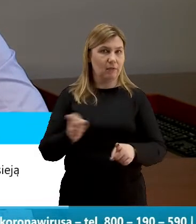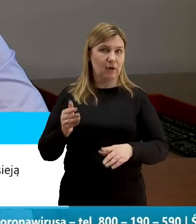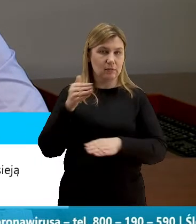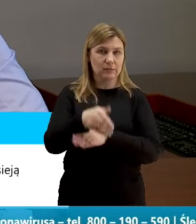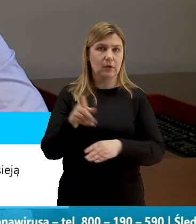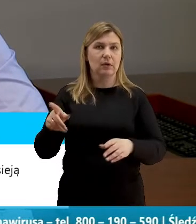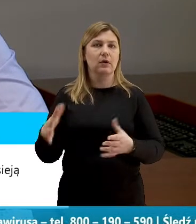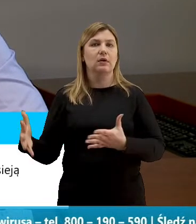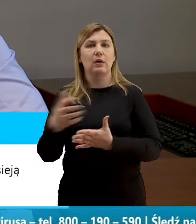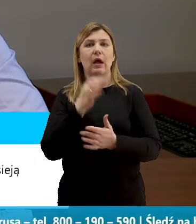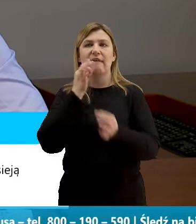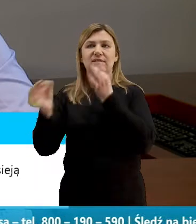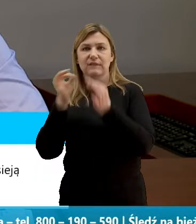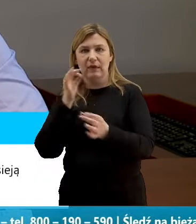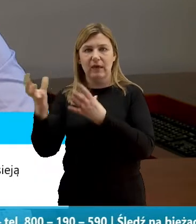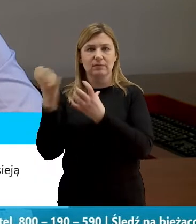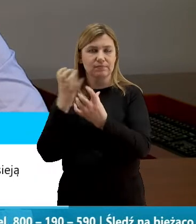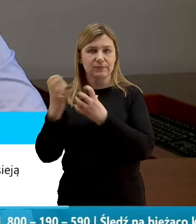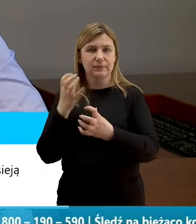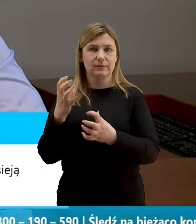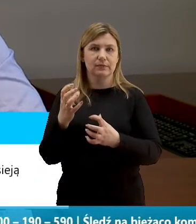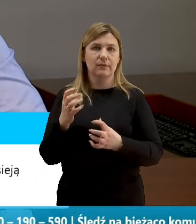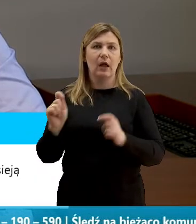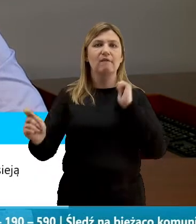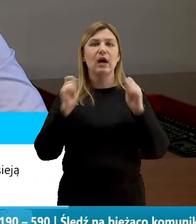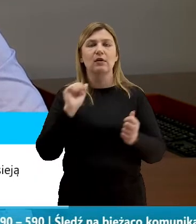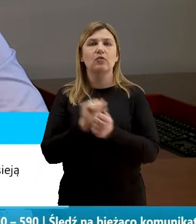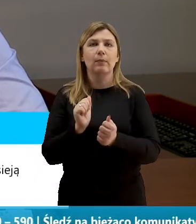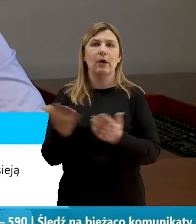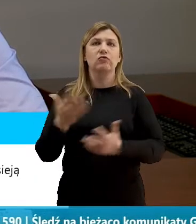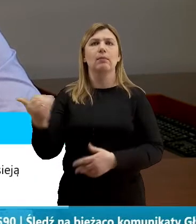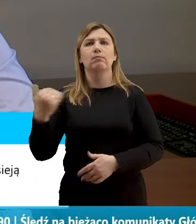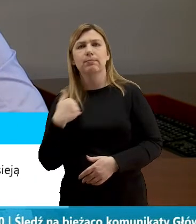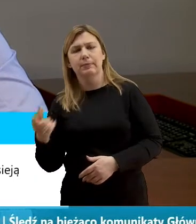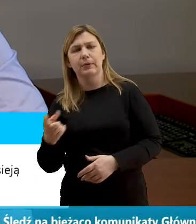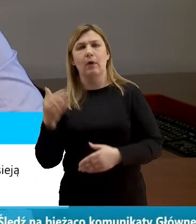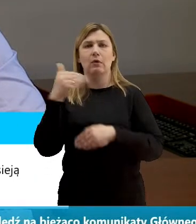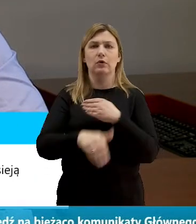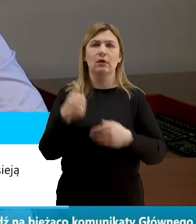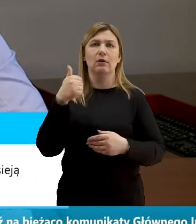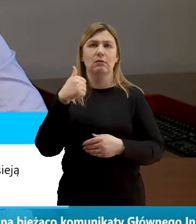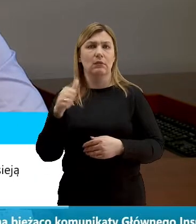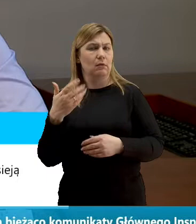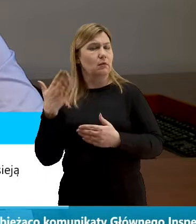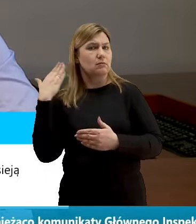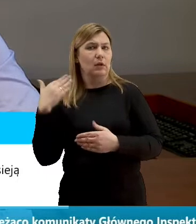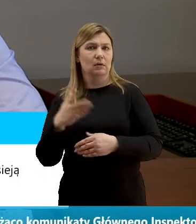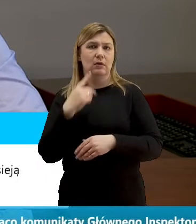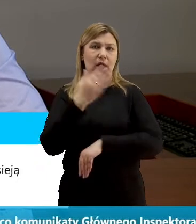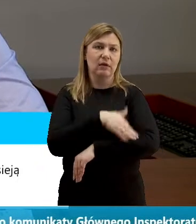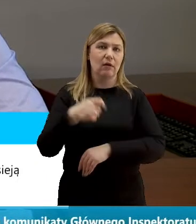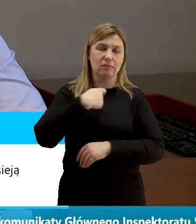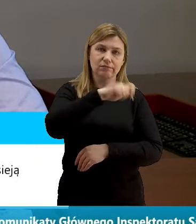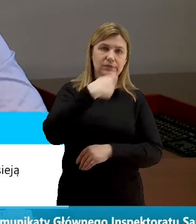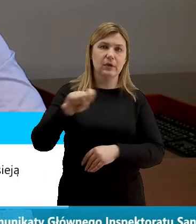wywiad jeżeli chodzi o ferie o ich obecność w ostatnich tygodniach poza granicami kraju a także wprowadziliśmy